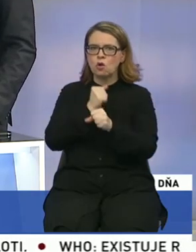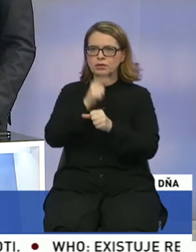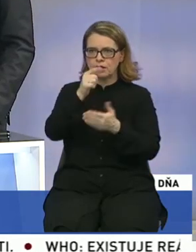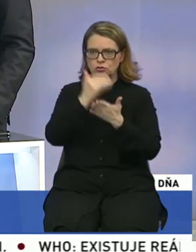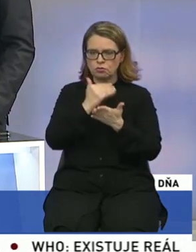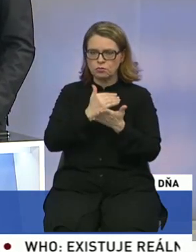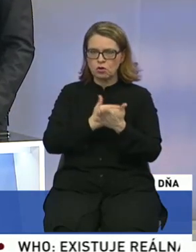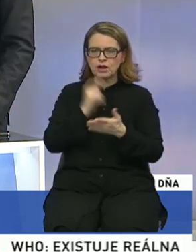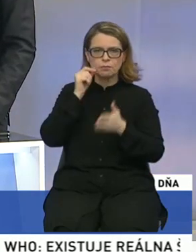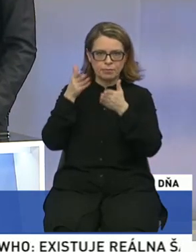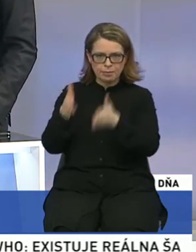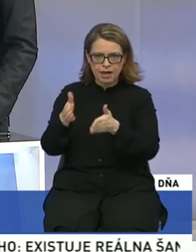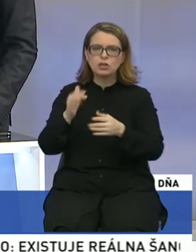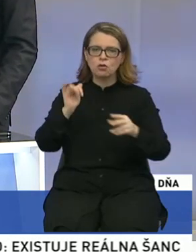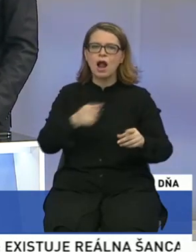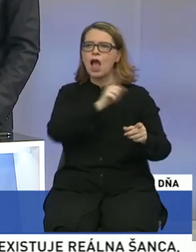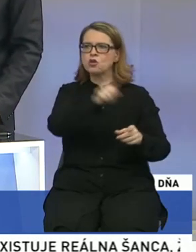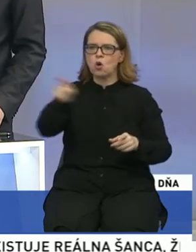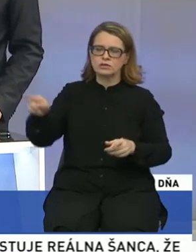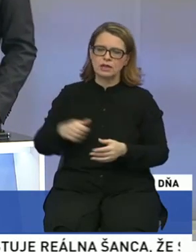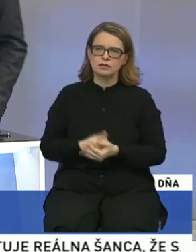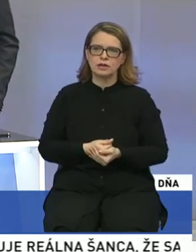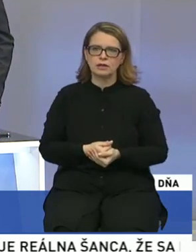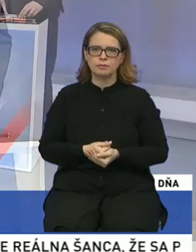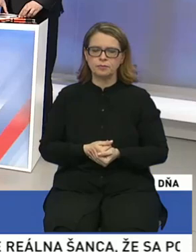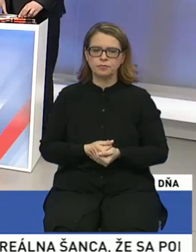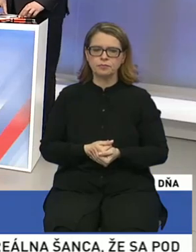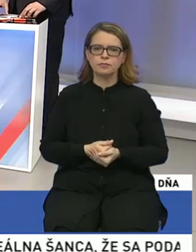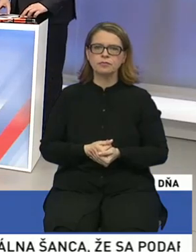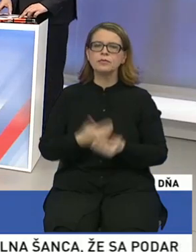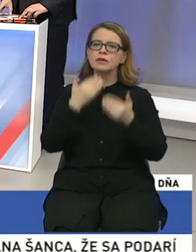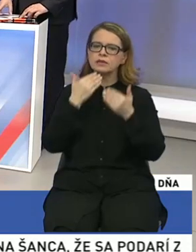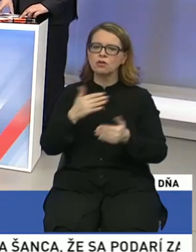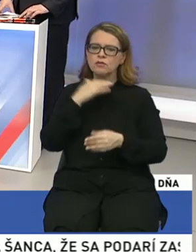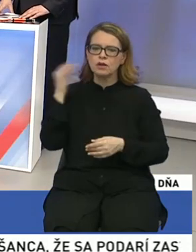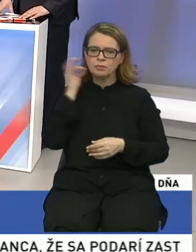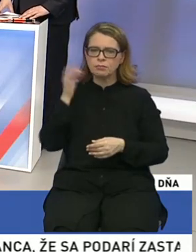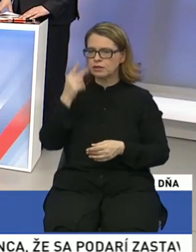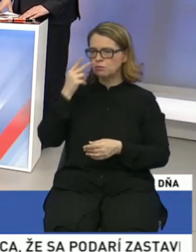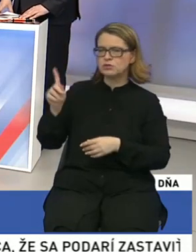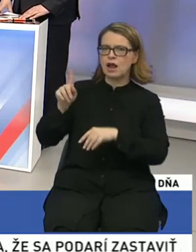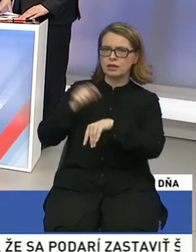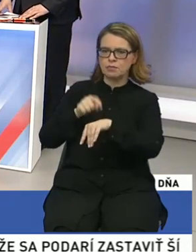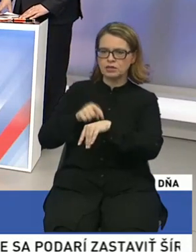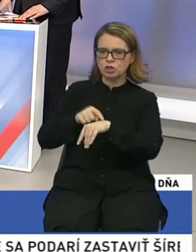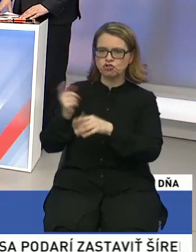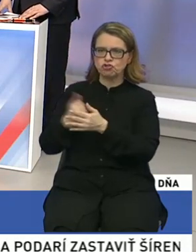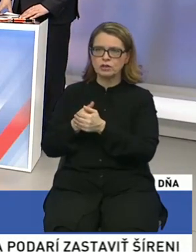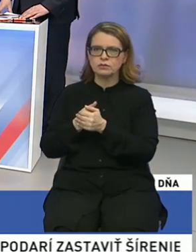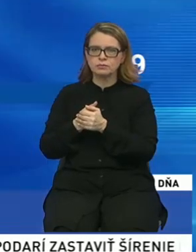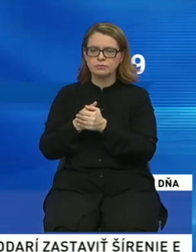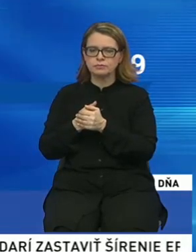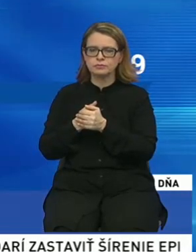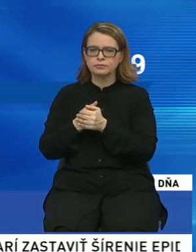pre Maďarov, ale aj pre ostatné národnostné menšiny. Páni, ďakujem. Poďme sa pozrieť na to, aký máte čas. Chcete reagovať?